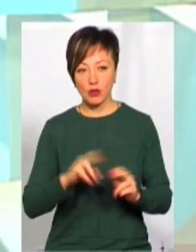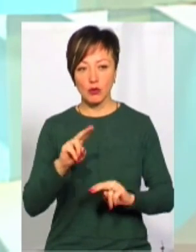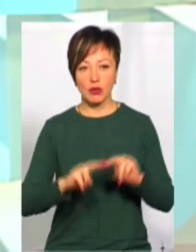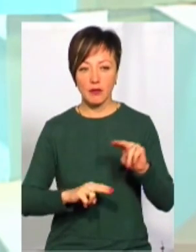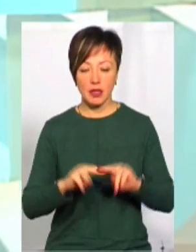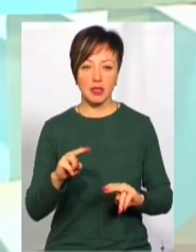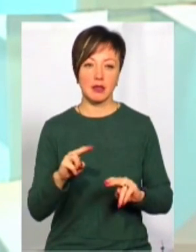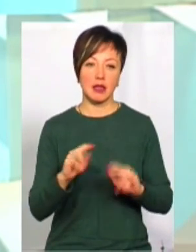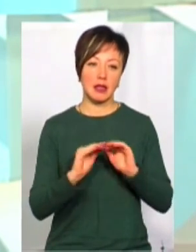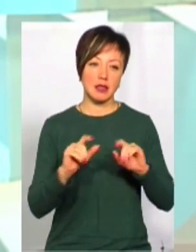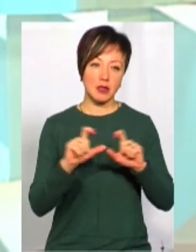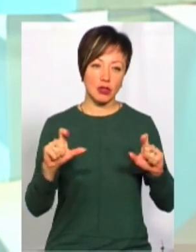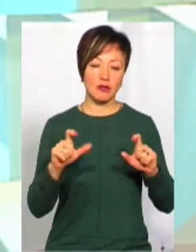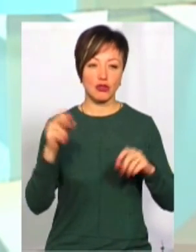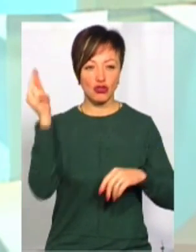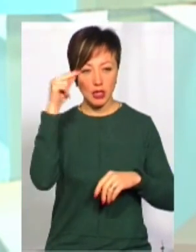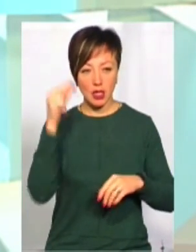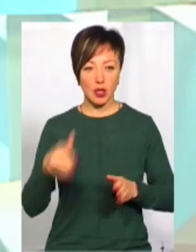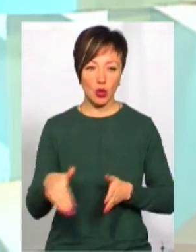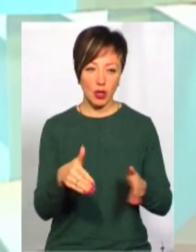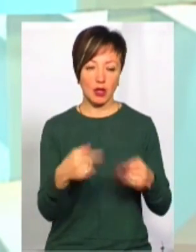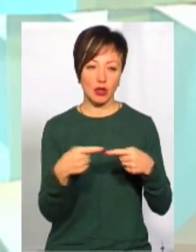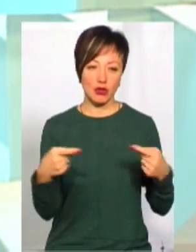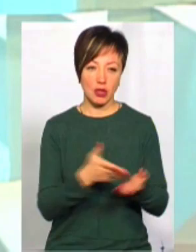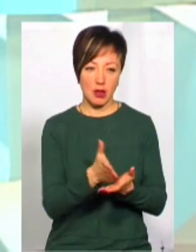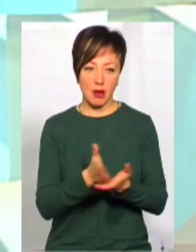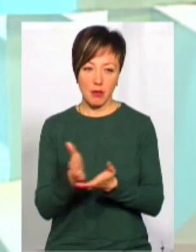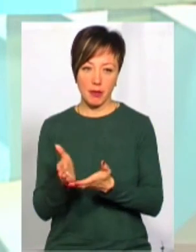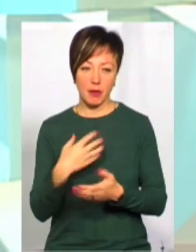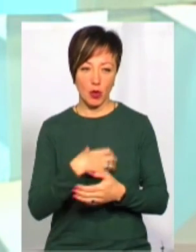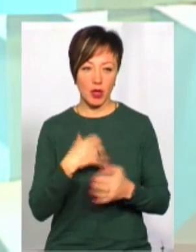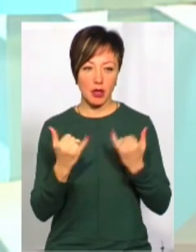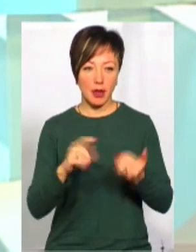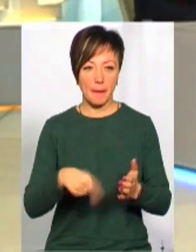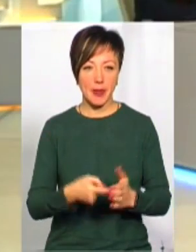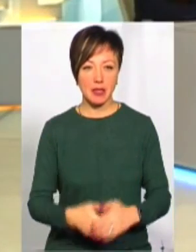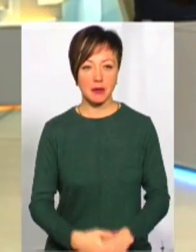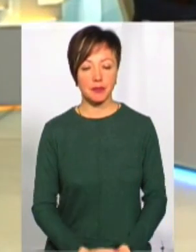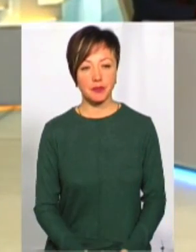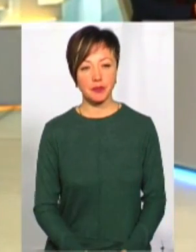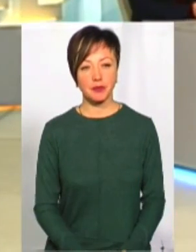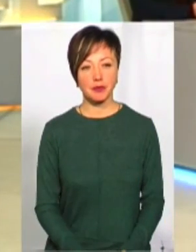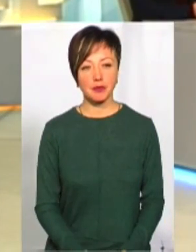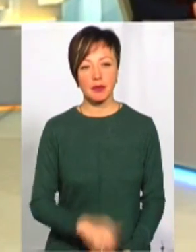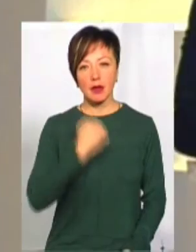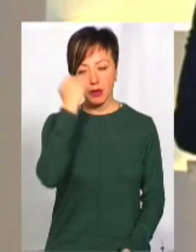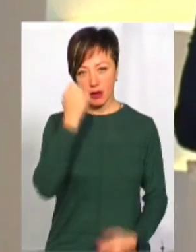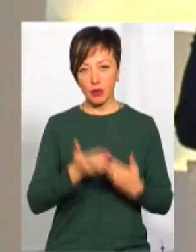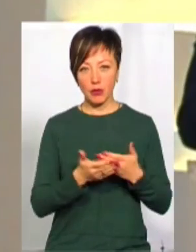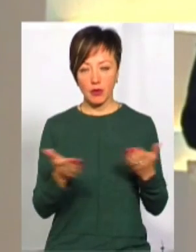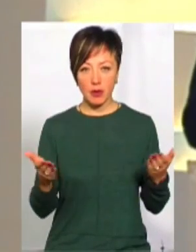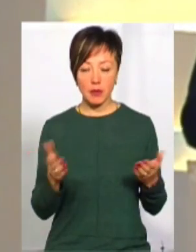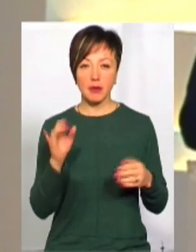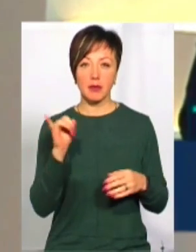будівництва десантків, шкіл, доріг і інших напрямків приоритетних для міста. Дякую вам, а дякую нашим глядачам та